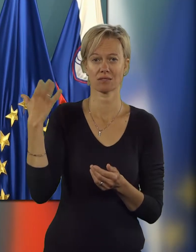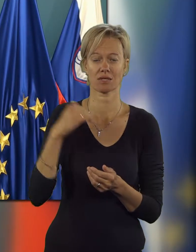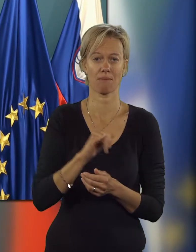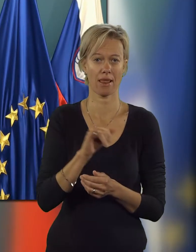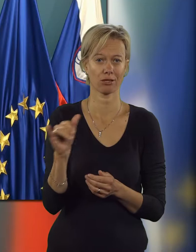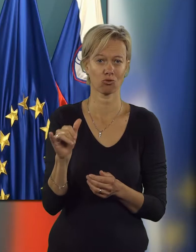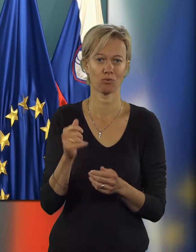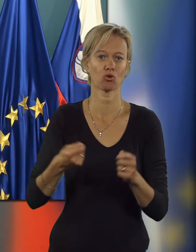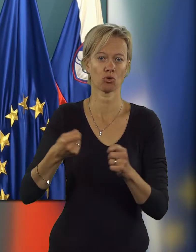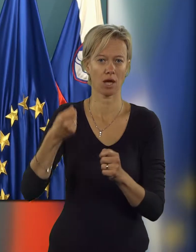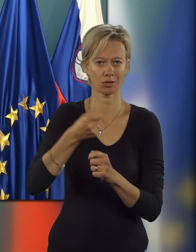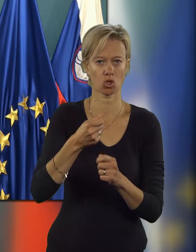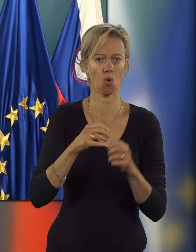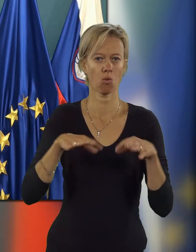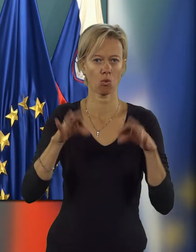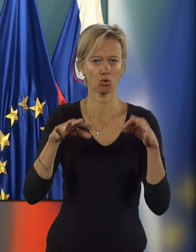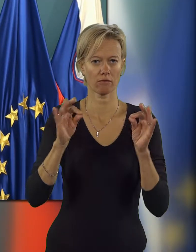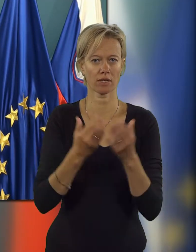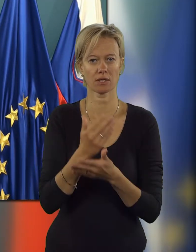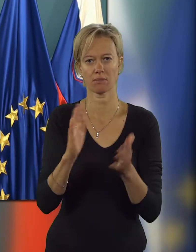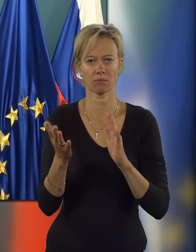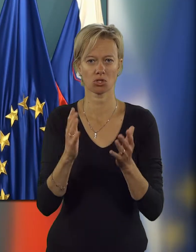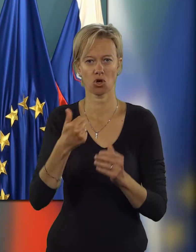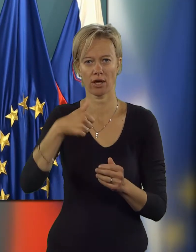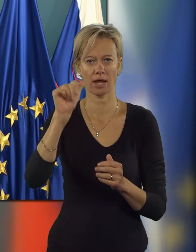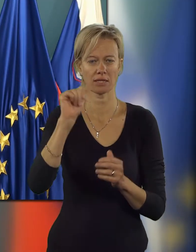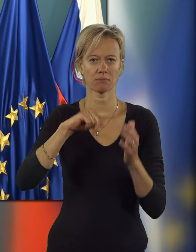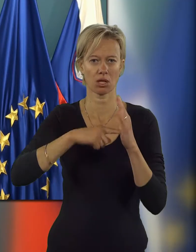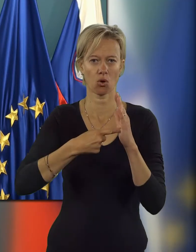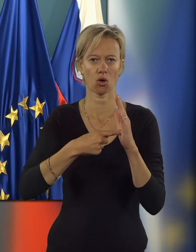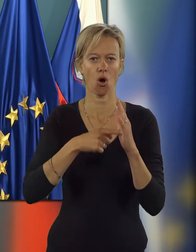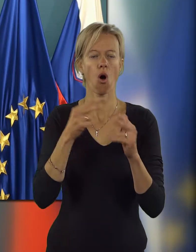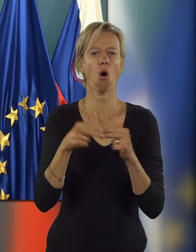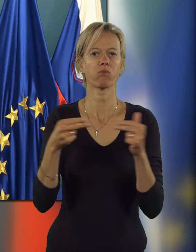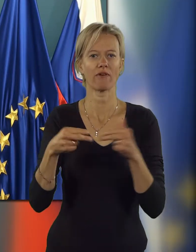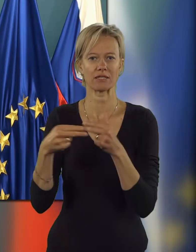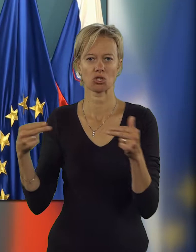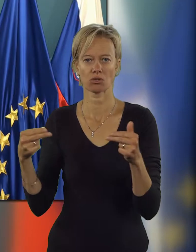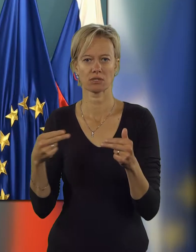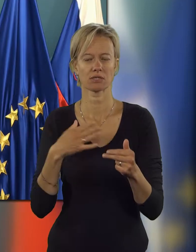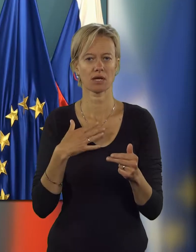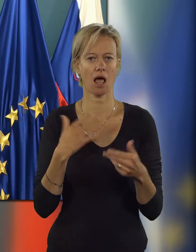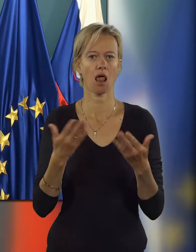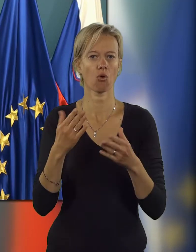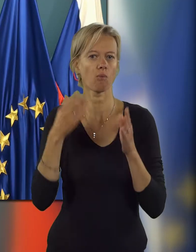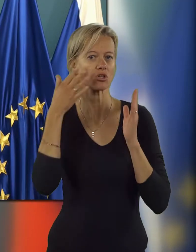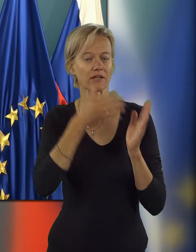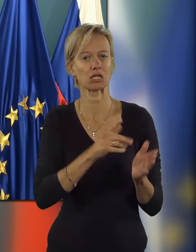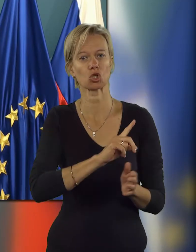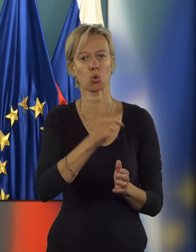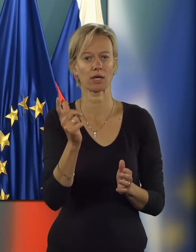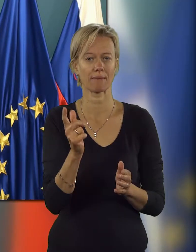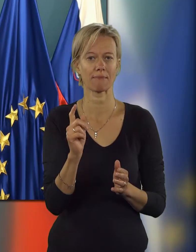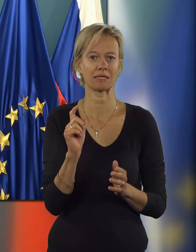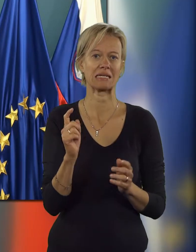lanskem letu dodatno ugotovili za približno 11 milijonov obveznosti, ker so se lahko posvetili drugim